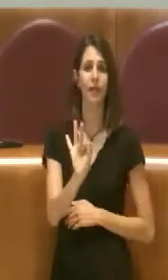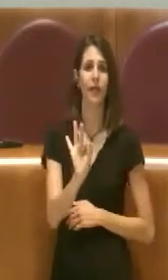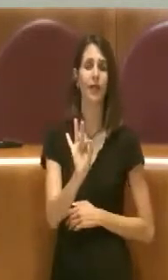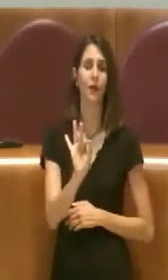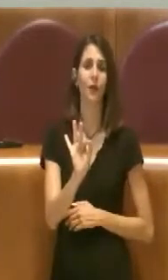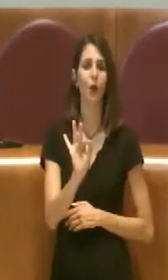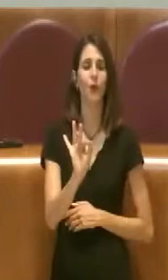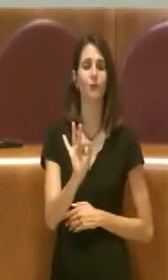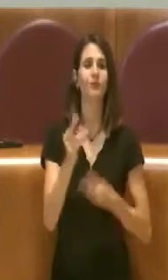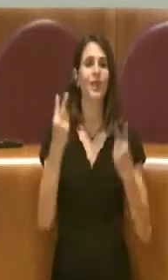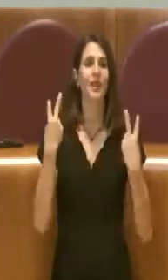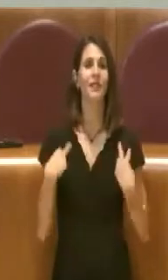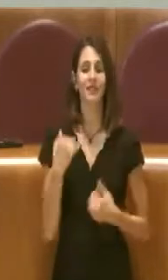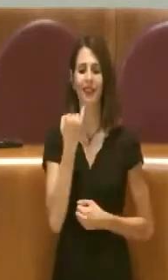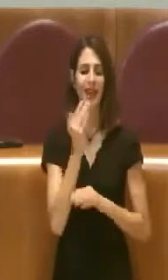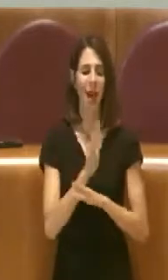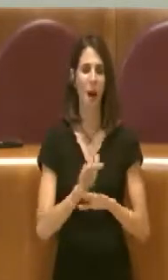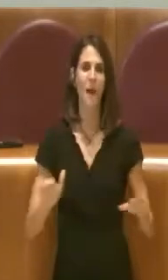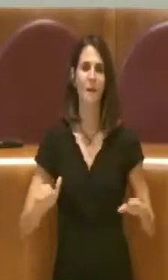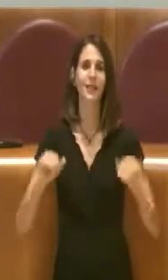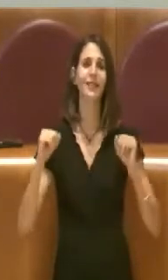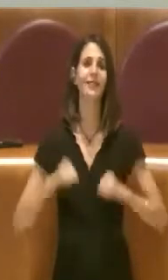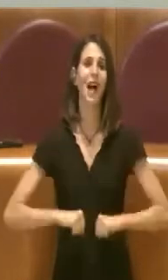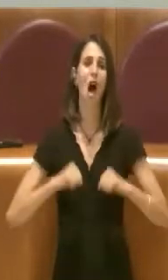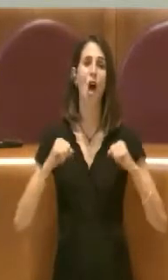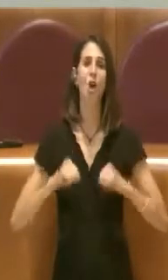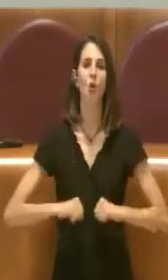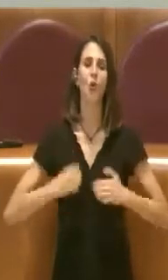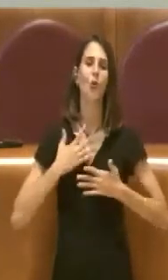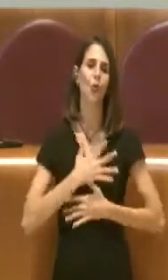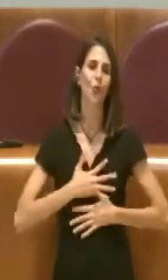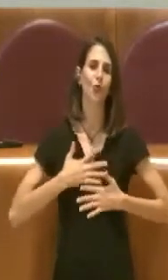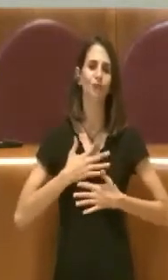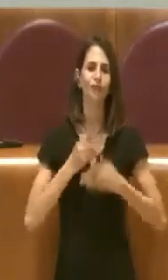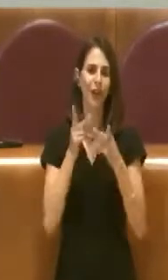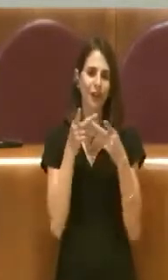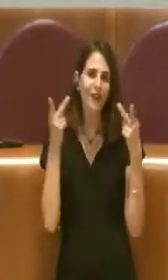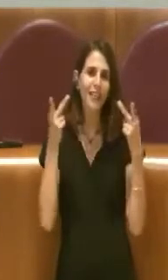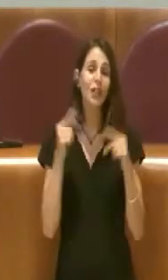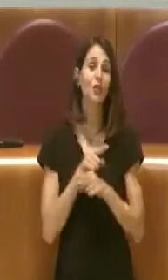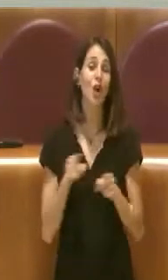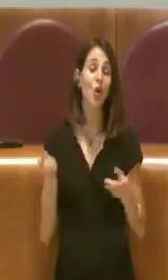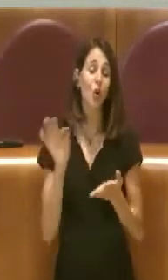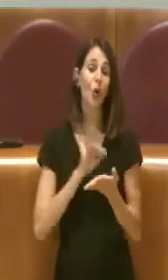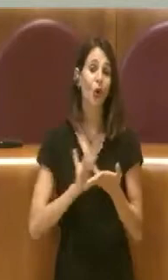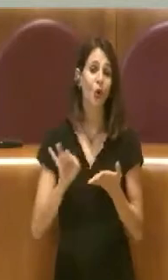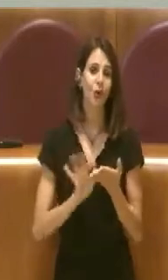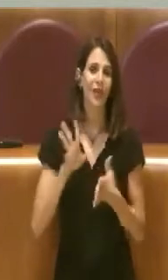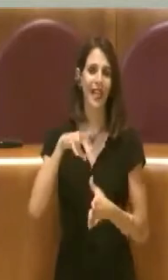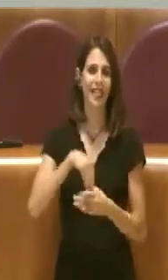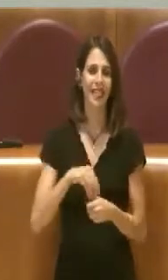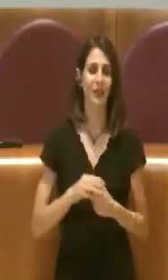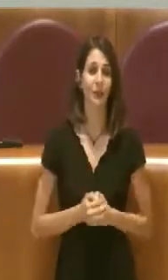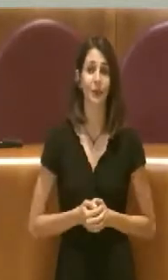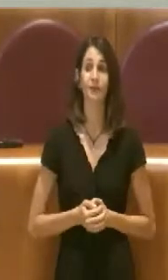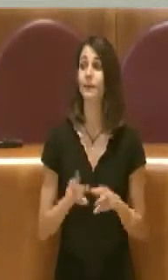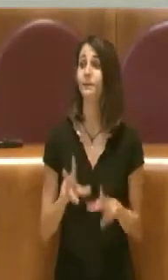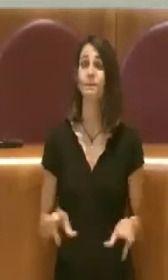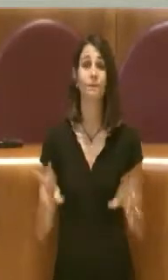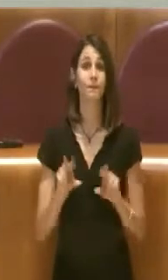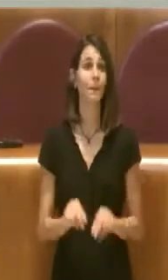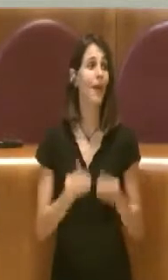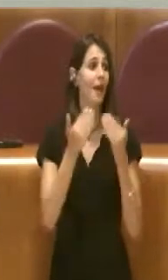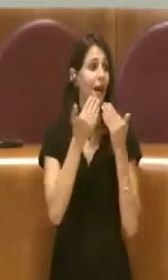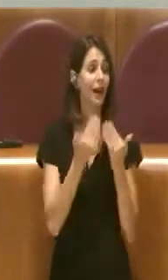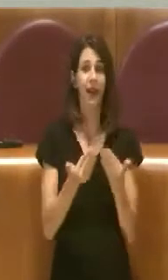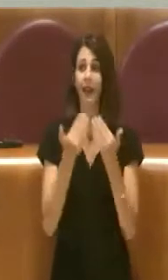serena la vita dei bambini che vivono le nostre strutture. Quindi ancora grazie, spero che sia